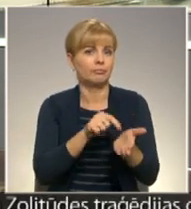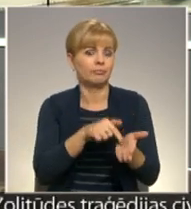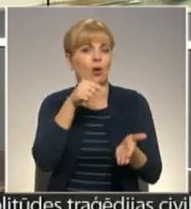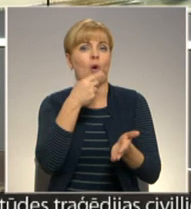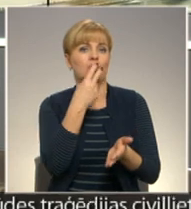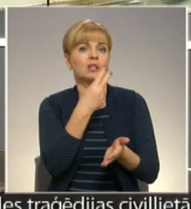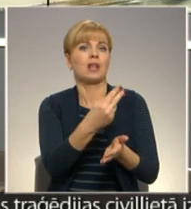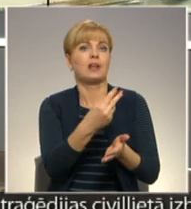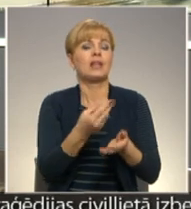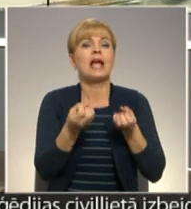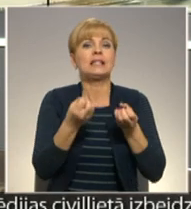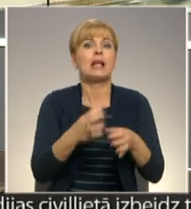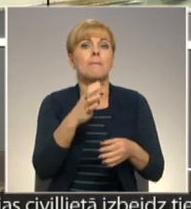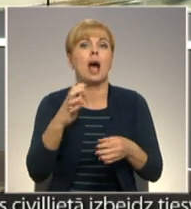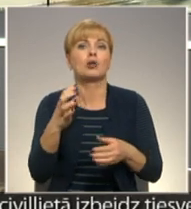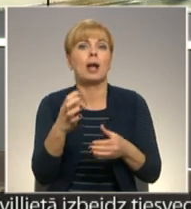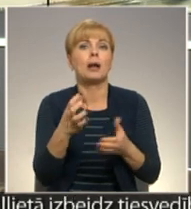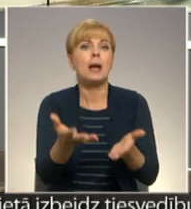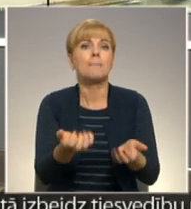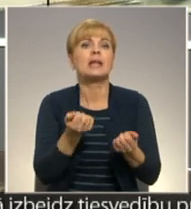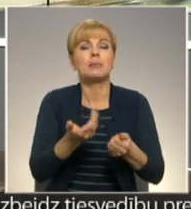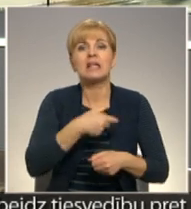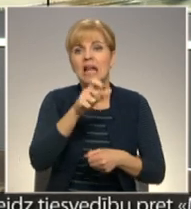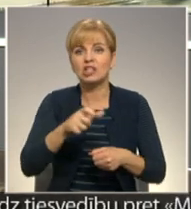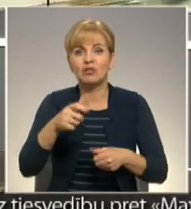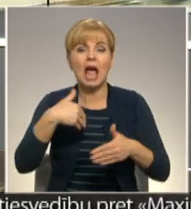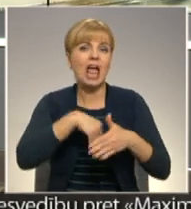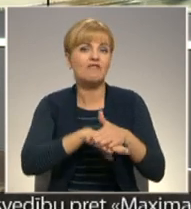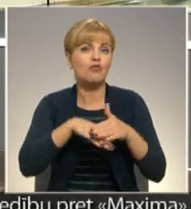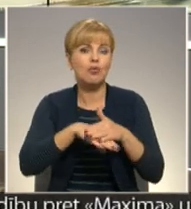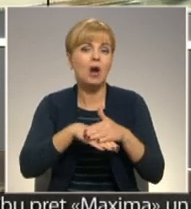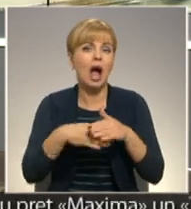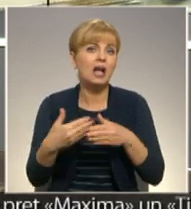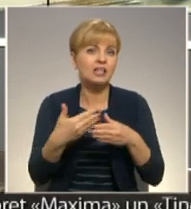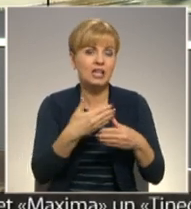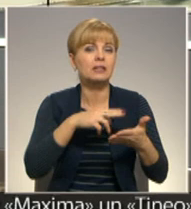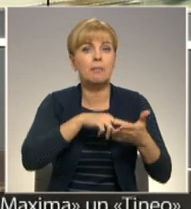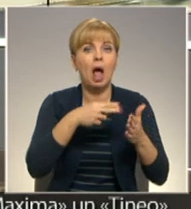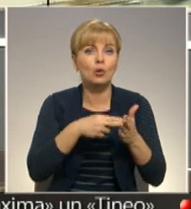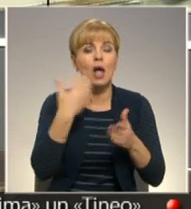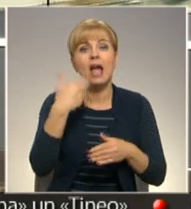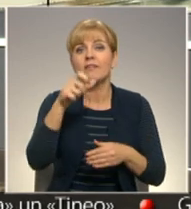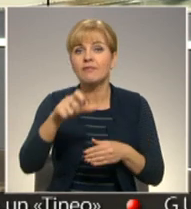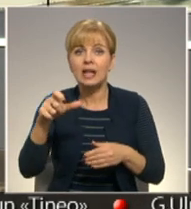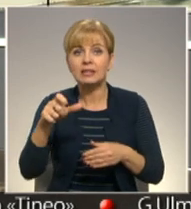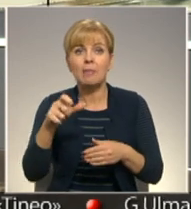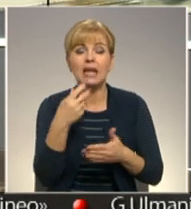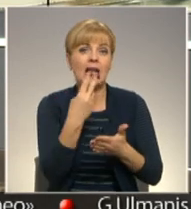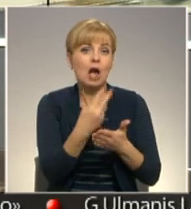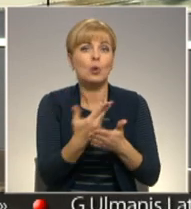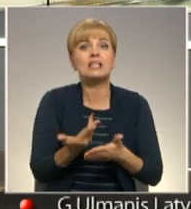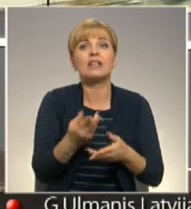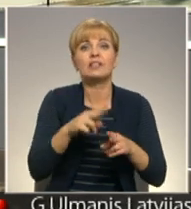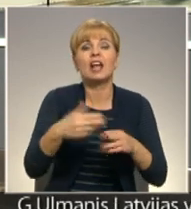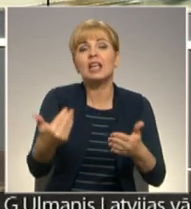padomlaikos pieņemtoju iedzīvotāju evakuācijas plānu ventspilniekiem ierādot dzīvesietu jaunajos projektos. Lai vecpilsētā